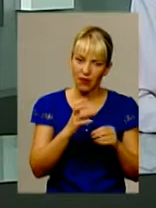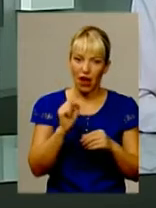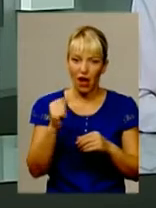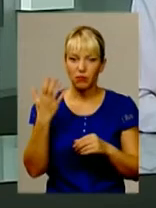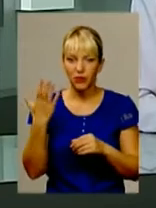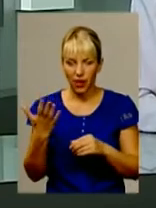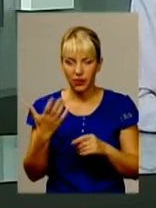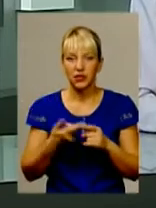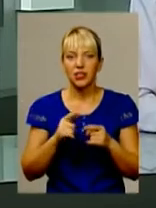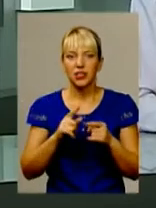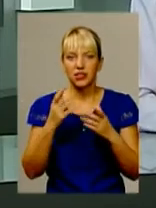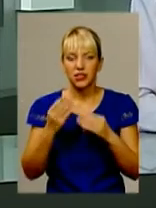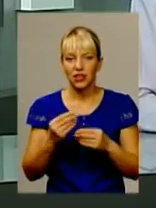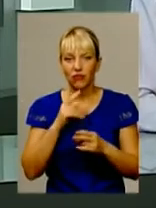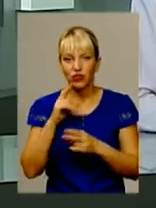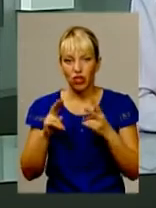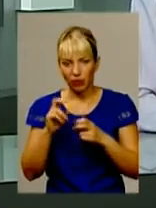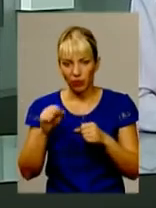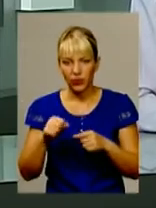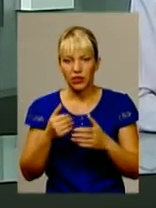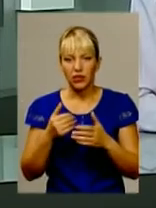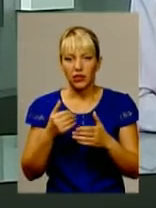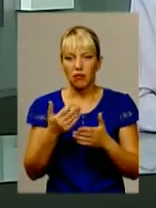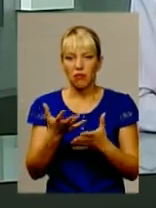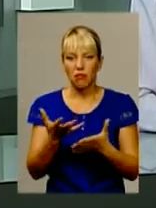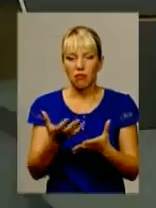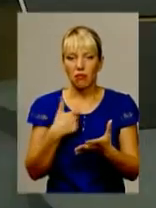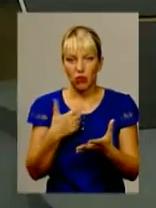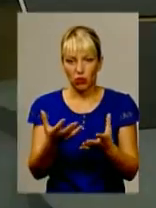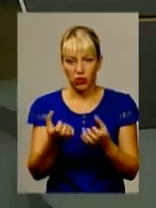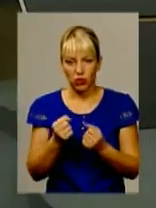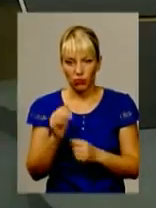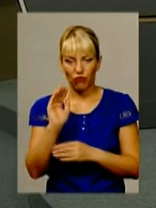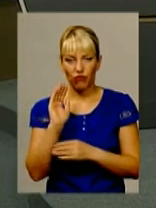отримали ухвалу даного суду у вівторок.